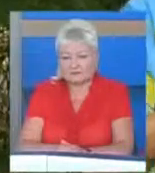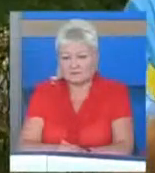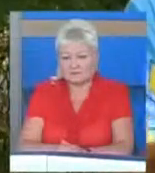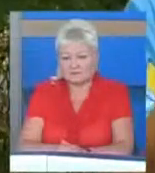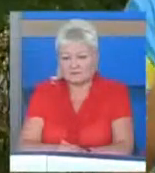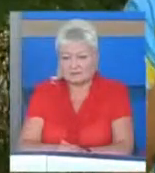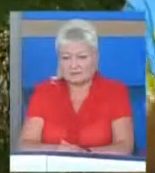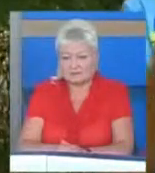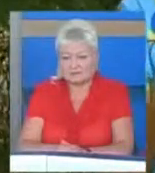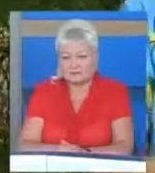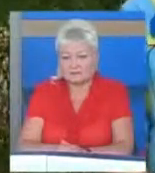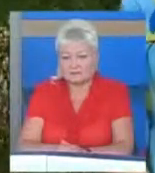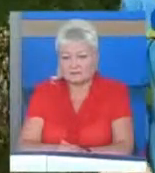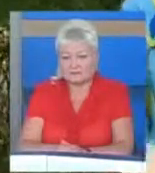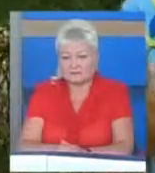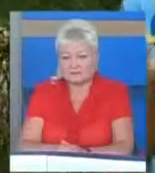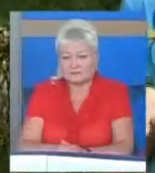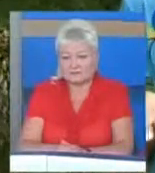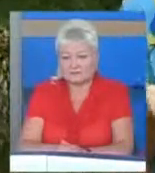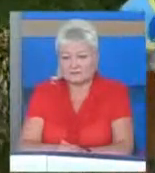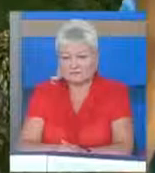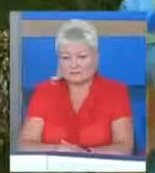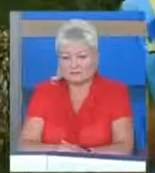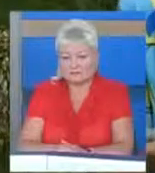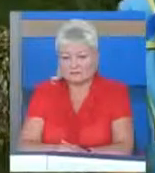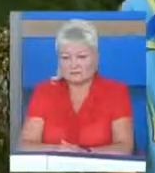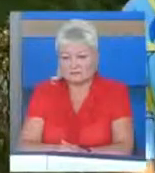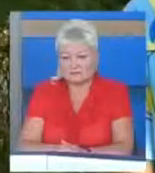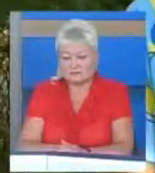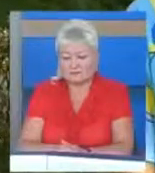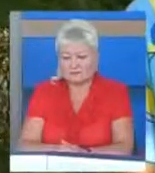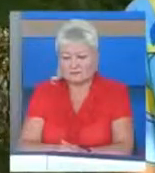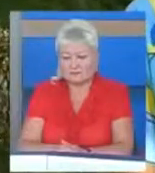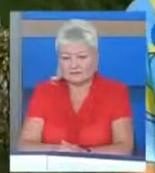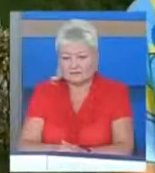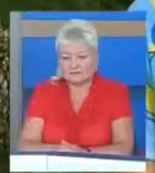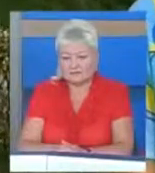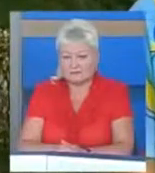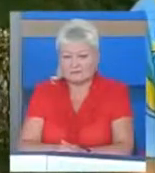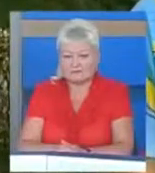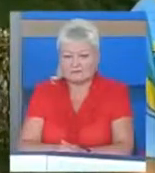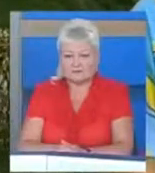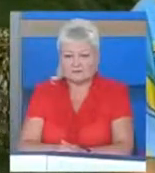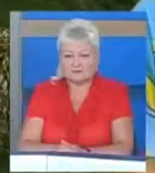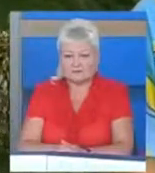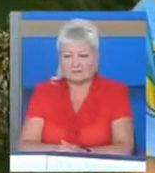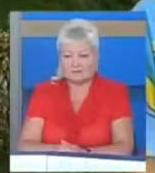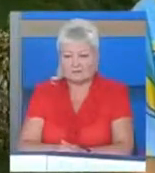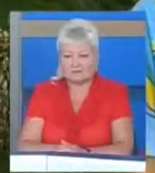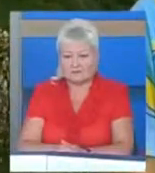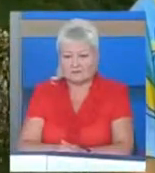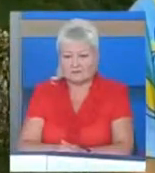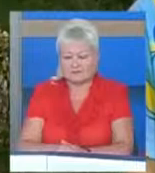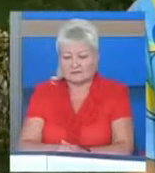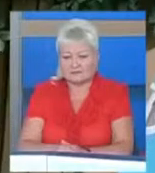Дефлімпійські ігри для мене були трошки невдалі. Але нічого. Я надіюю, що на наступні ігри